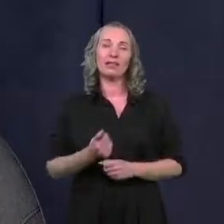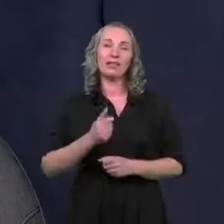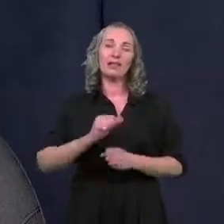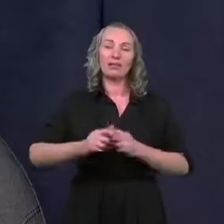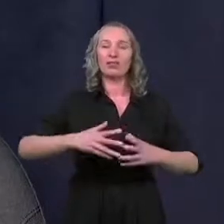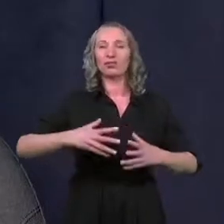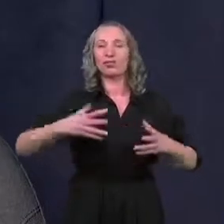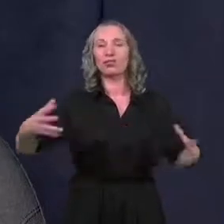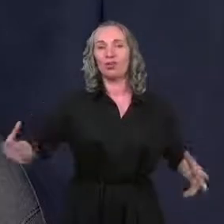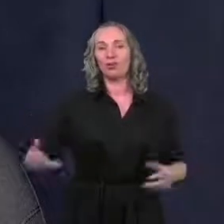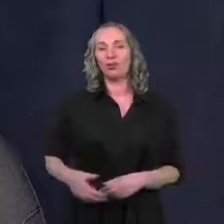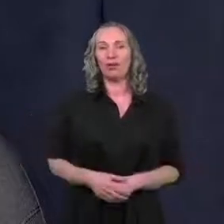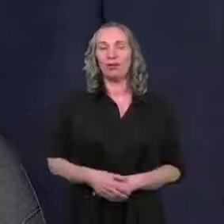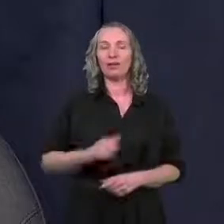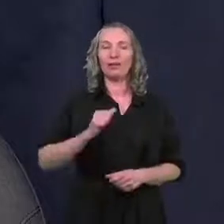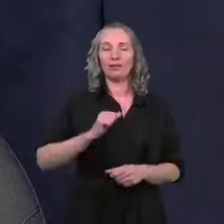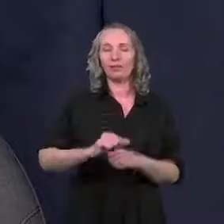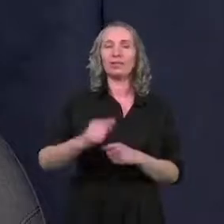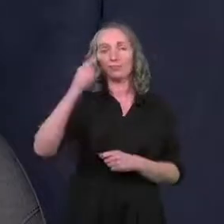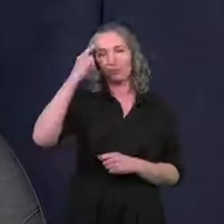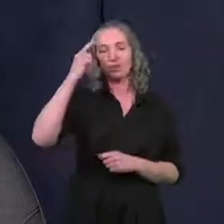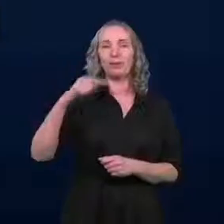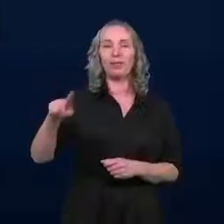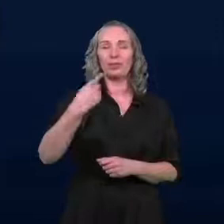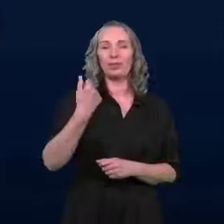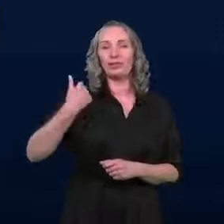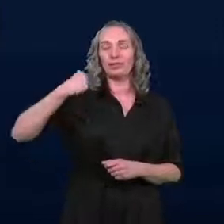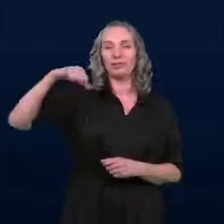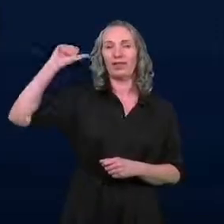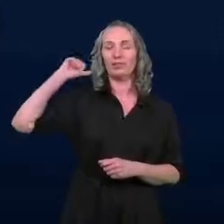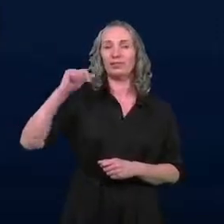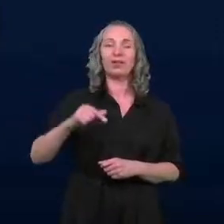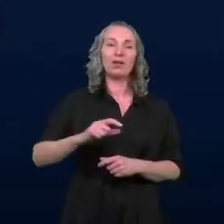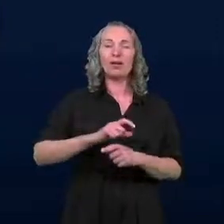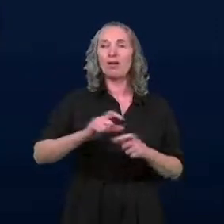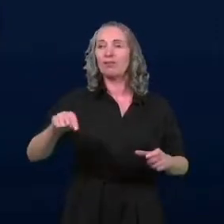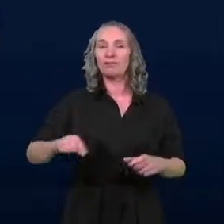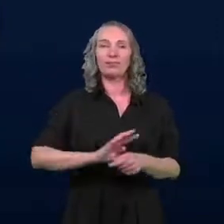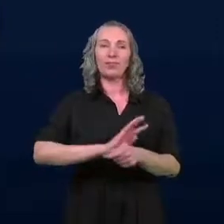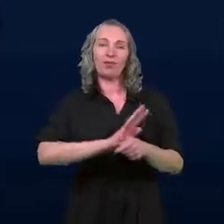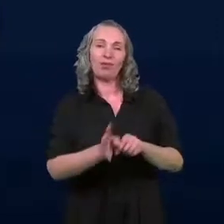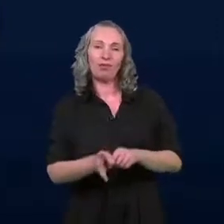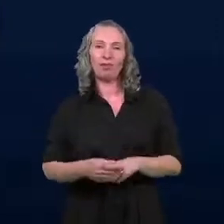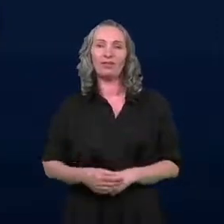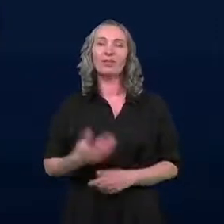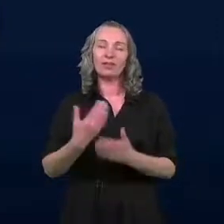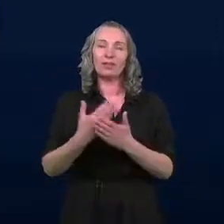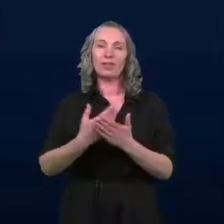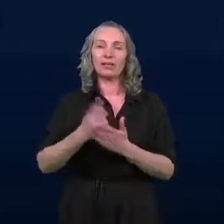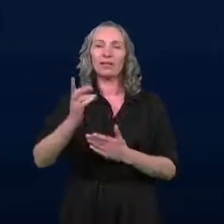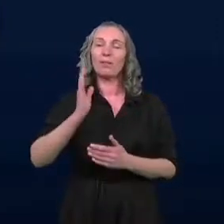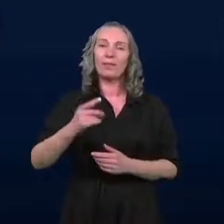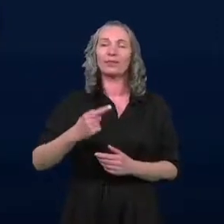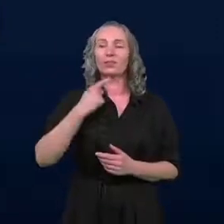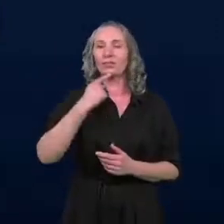szeroka, bo jesteśmy, przypomnę, no niestety od roku w okresie pandemii. Dlatego też, gdy będziemy mówić o